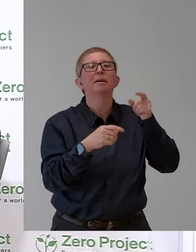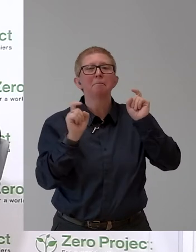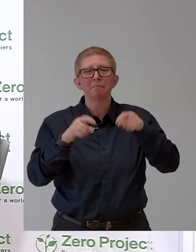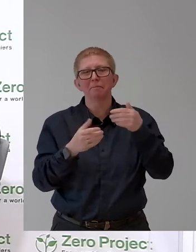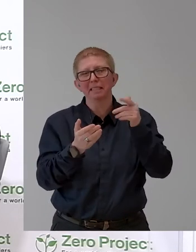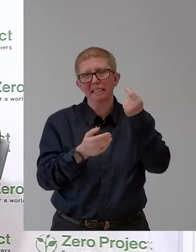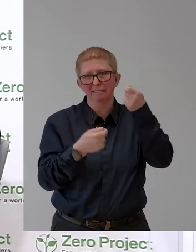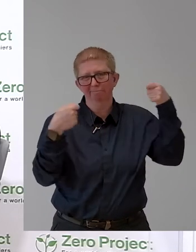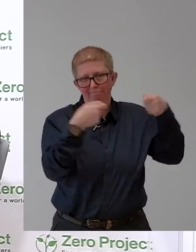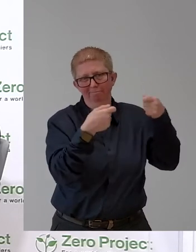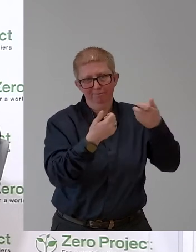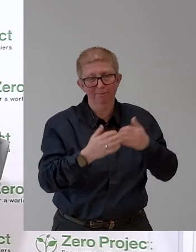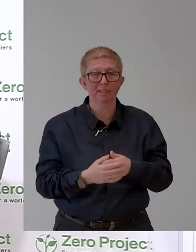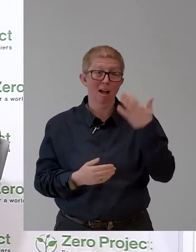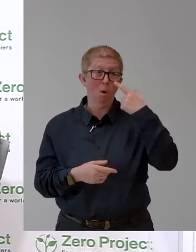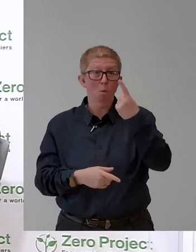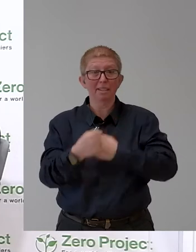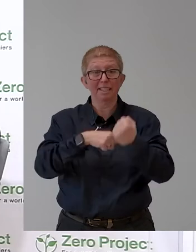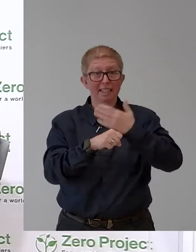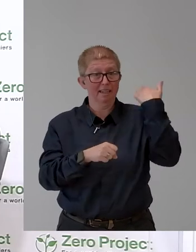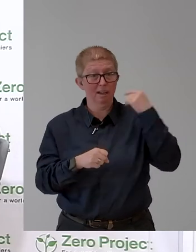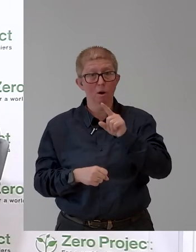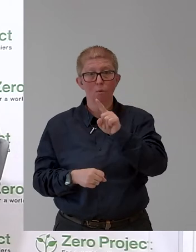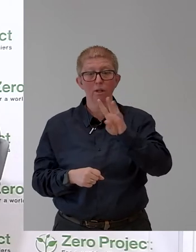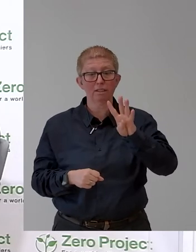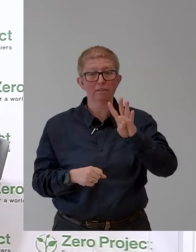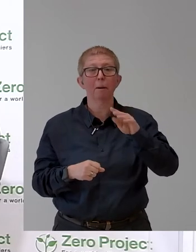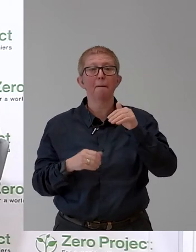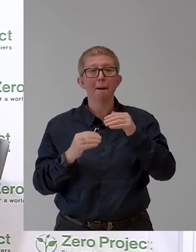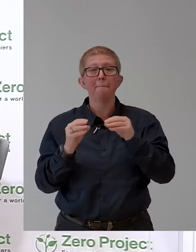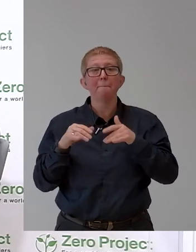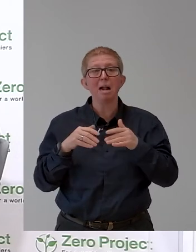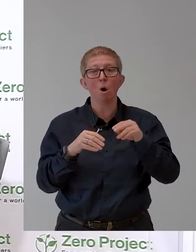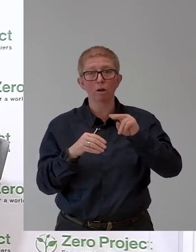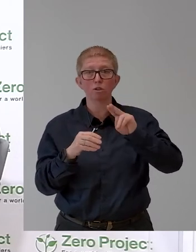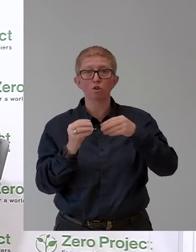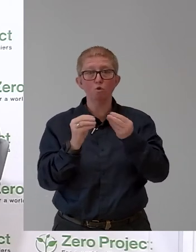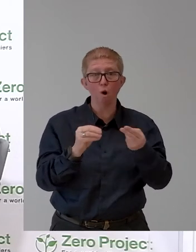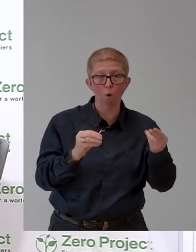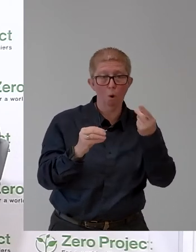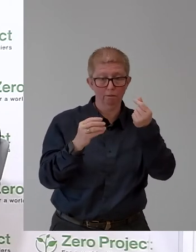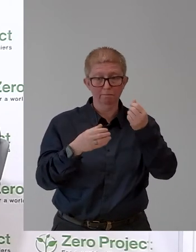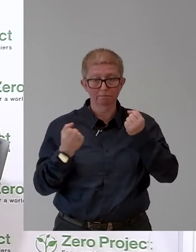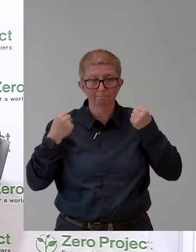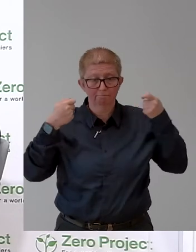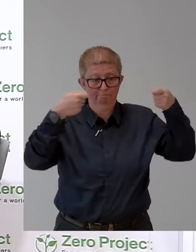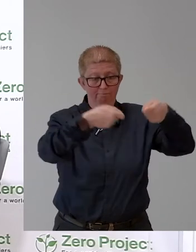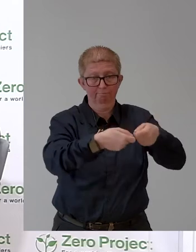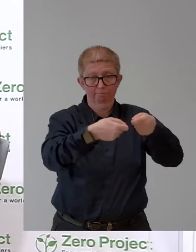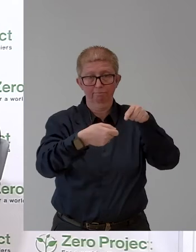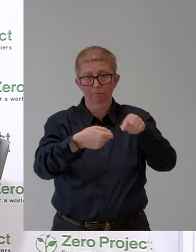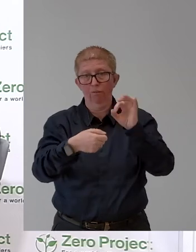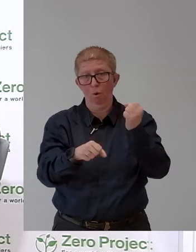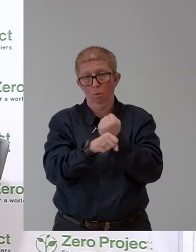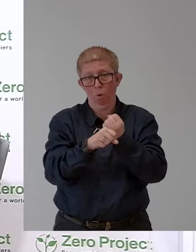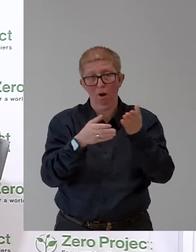Projektförderungen. Können Sie uns da ganz konkrete Beispiele nennen, Herr Miklauz? Wohin fließt da das Geld und bewirkt es